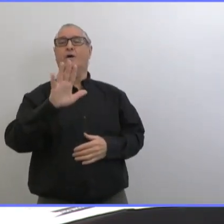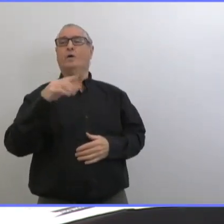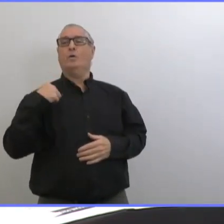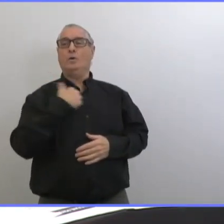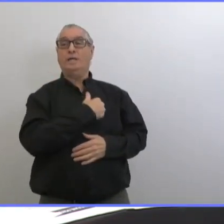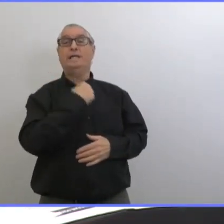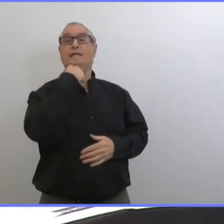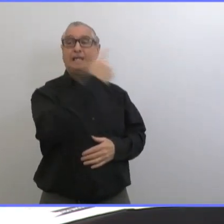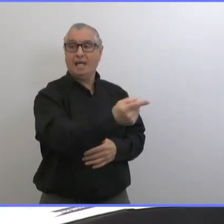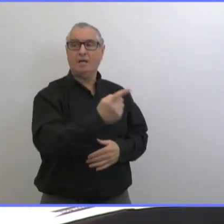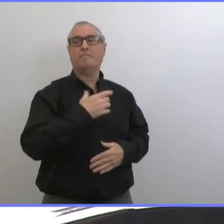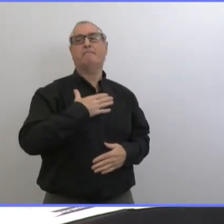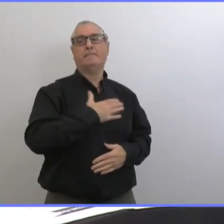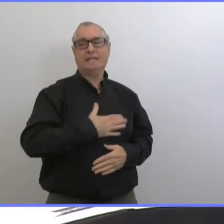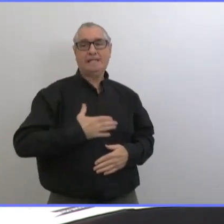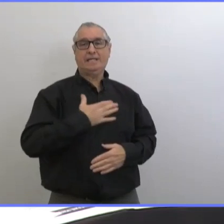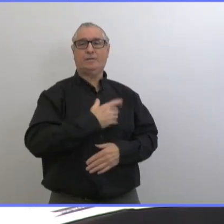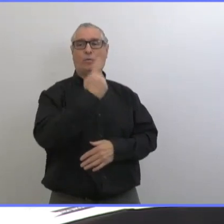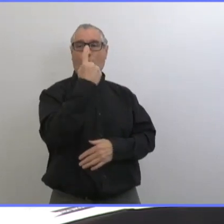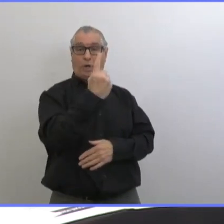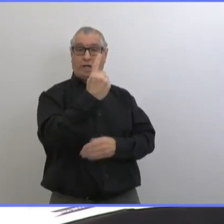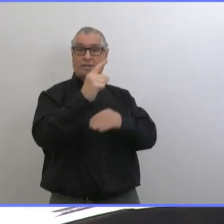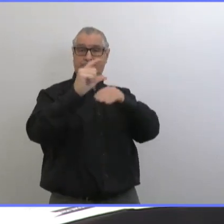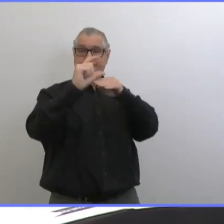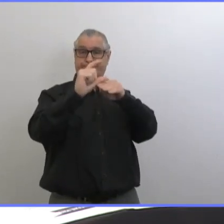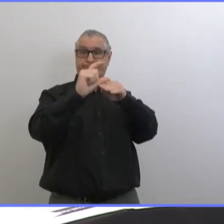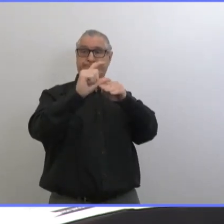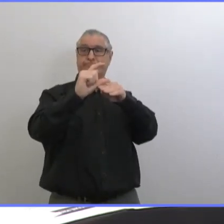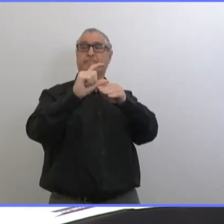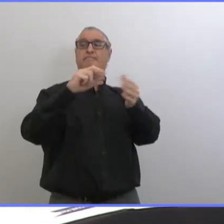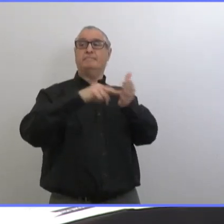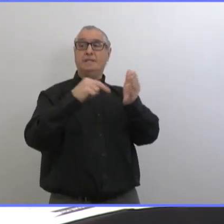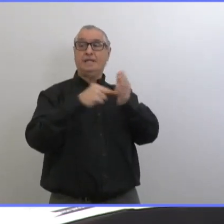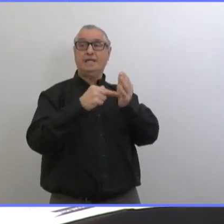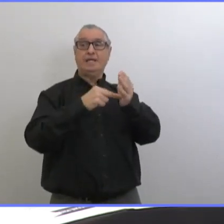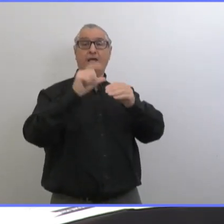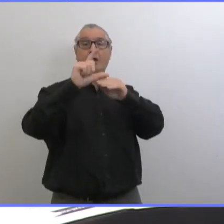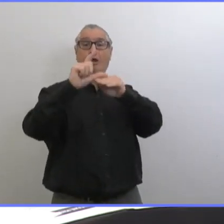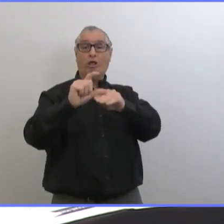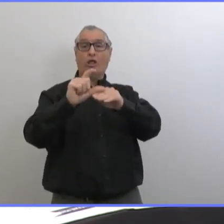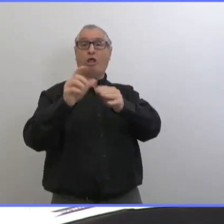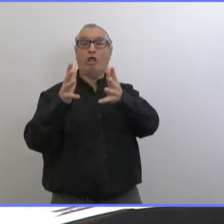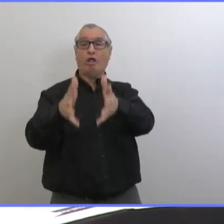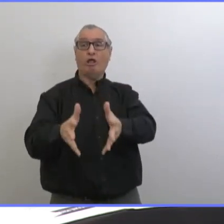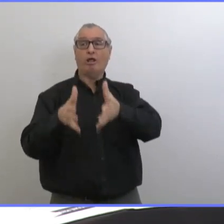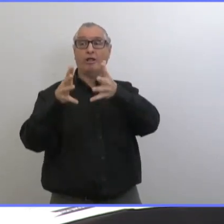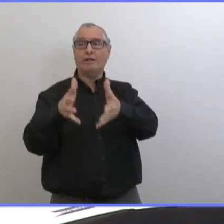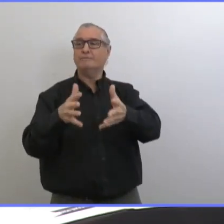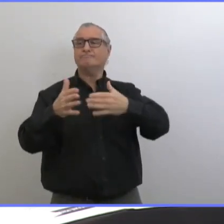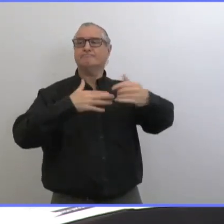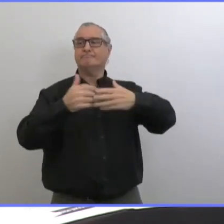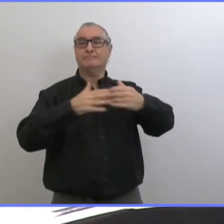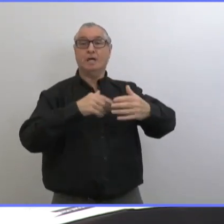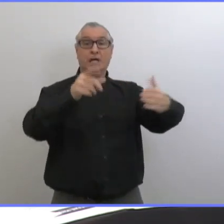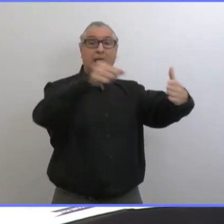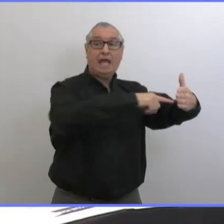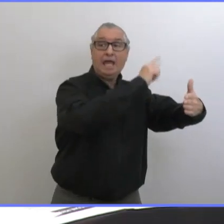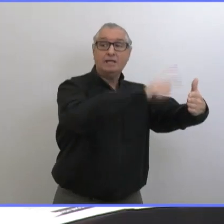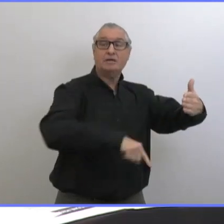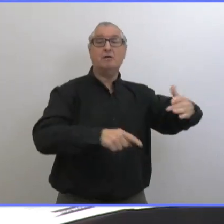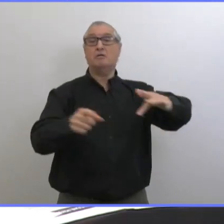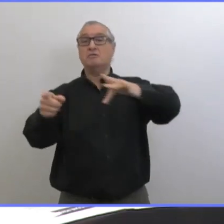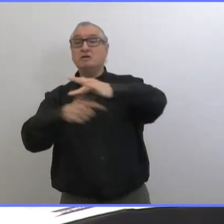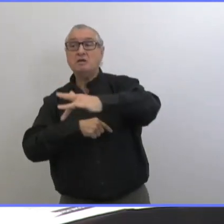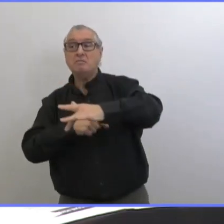de n'utiliser qu'une seule fiole à la fois pour qu'il ne reste pas de